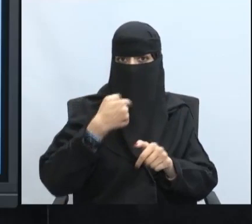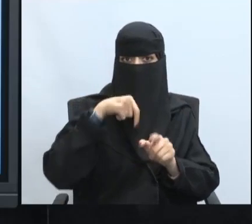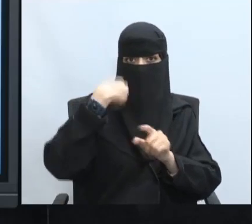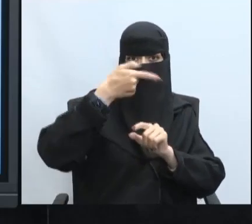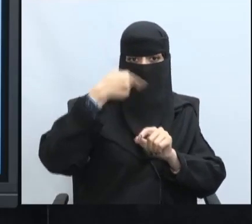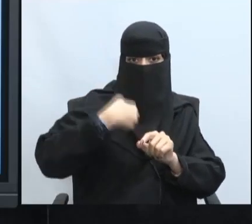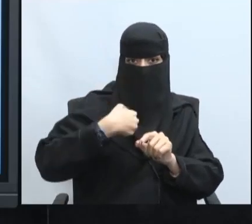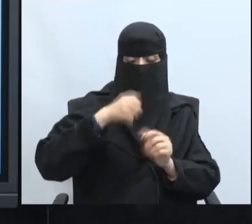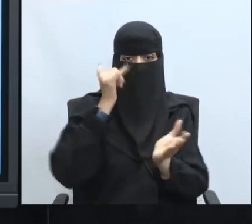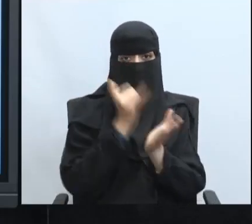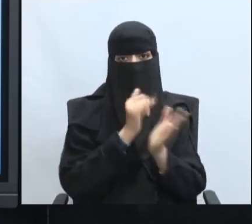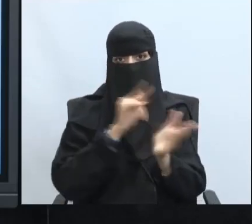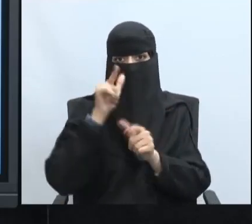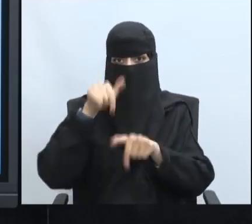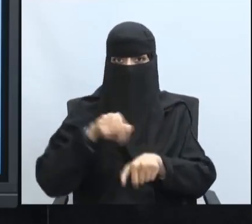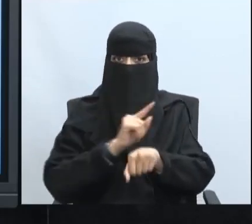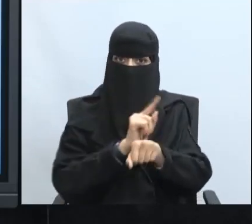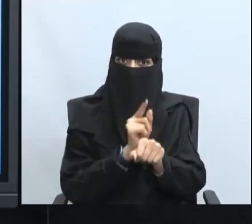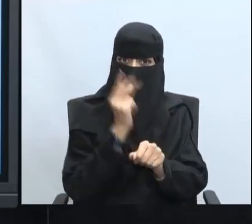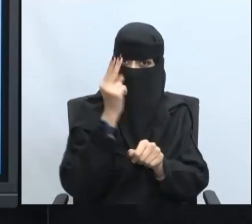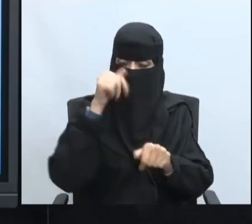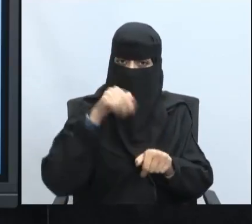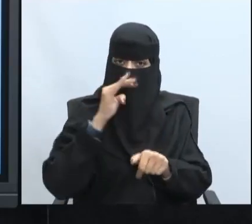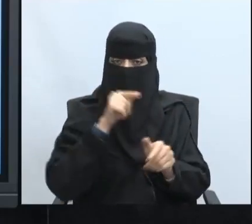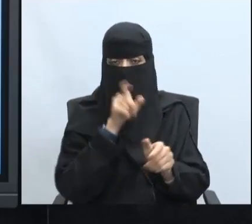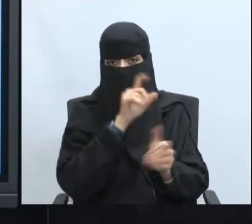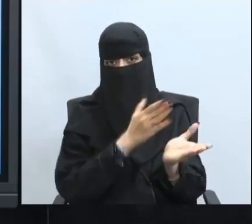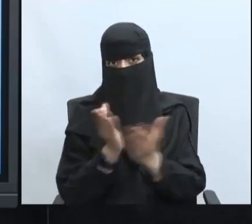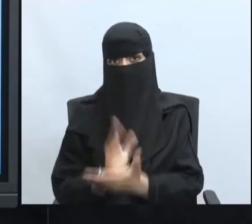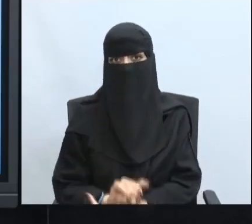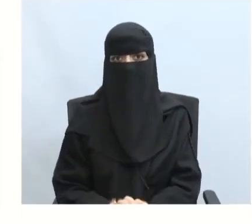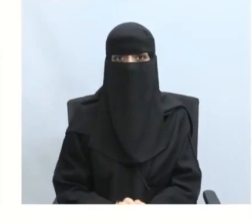مسؤولاً نأخذ دقيقتان لحل هذا السؤال